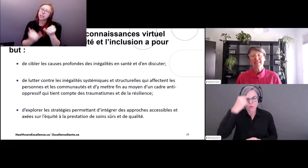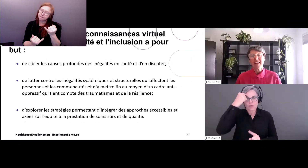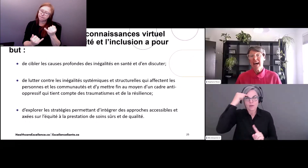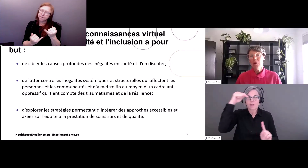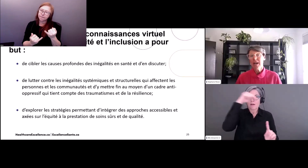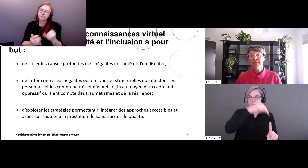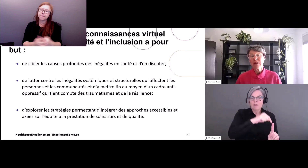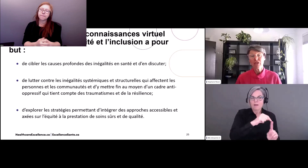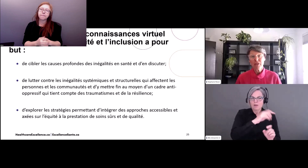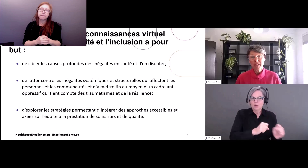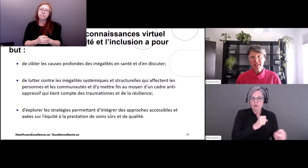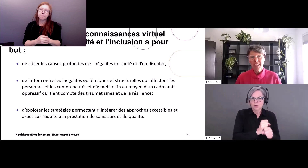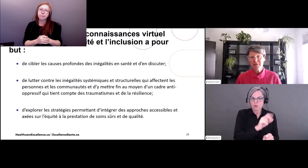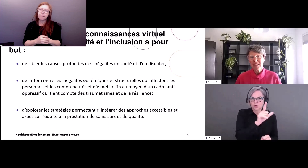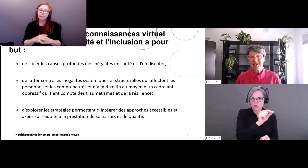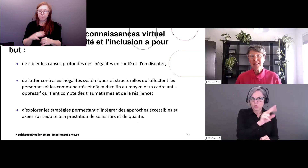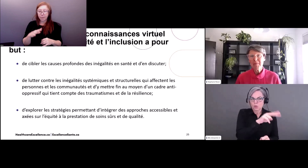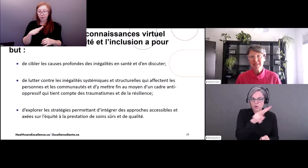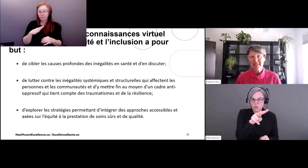et donc